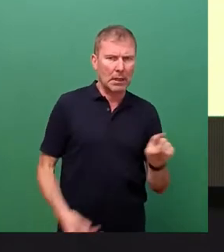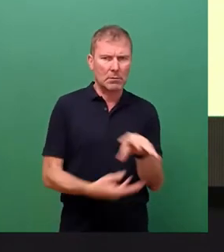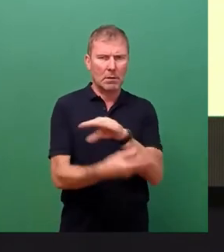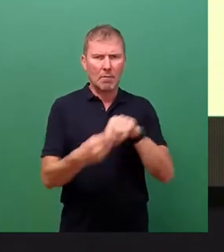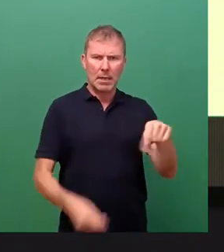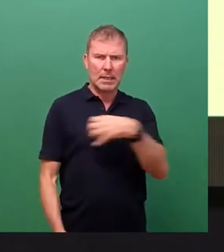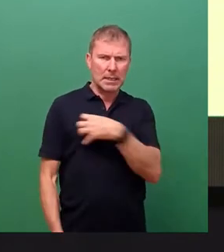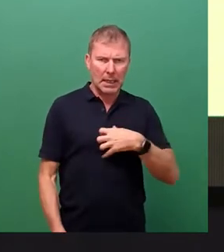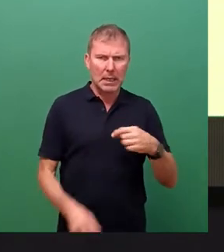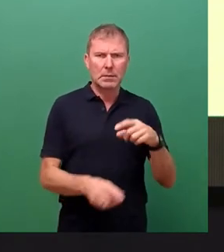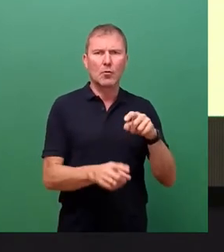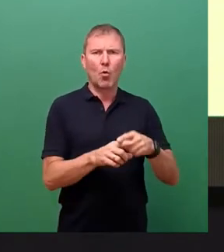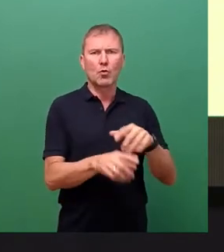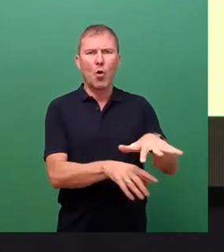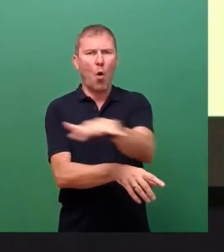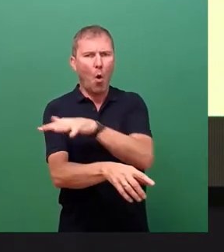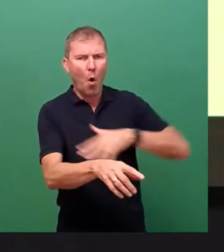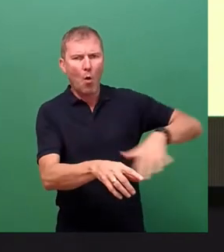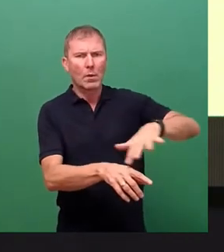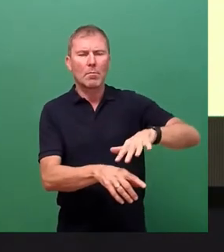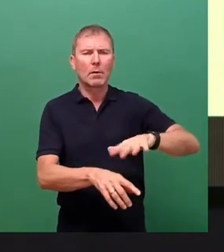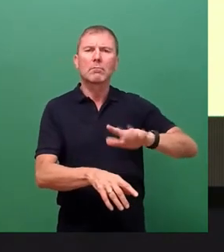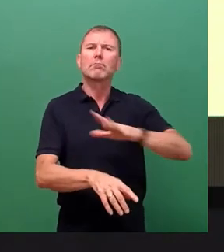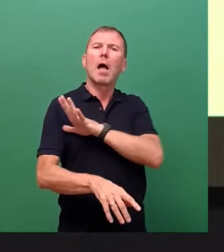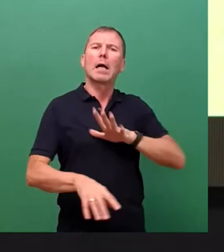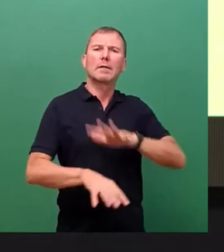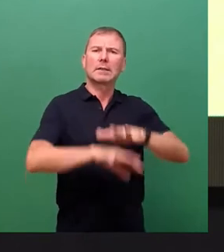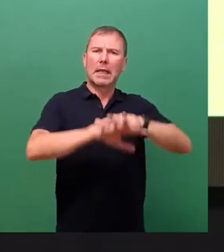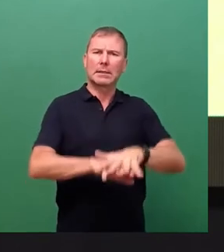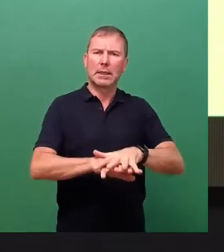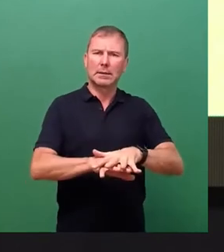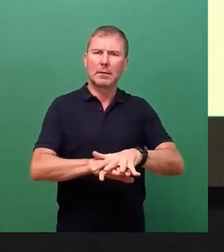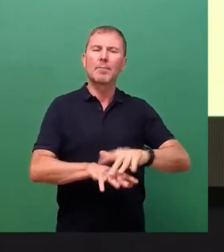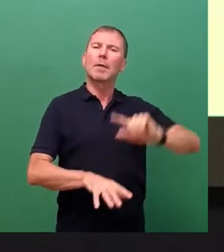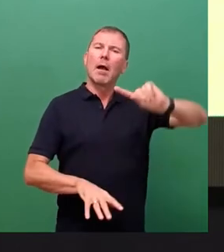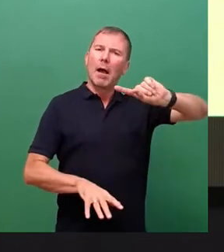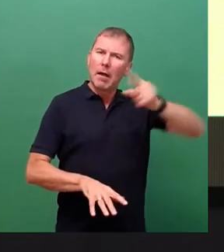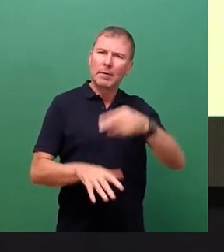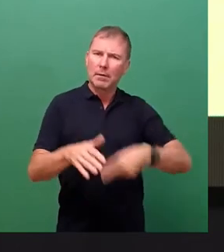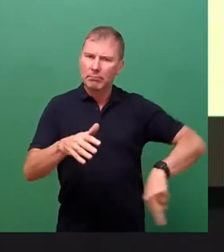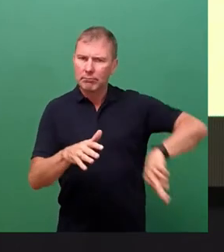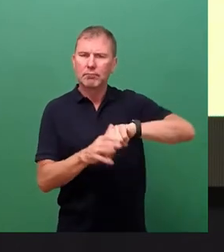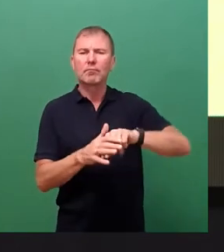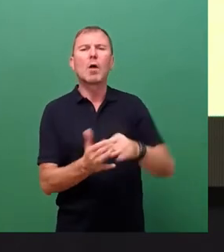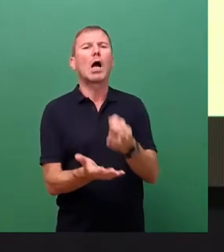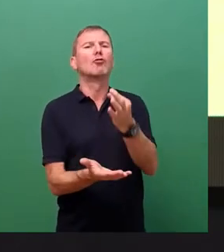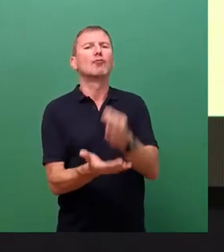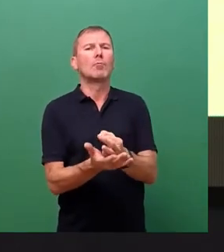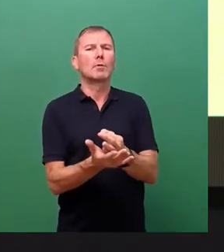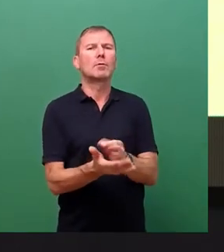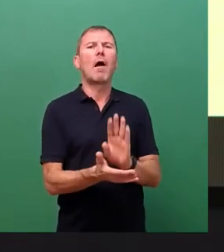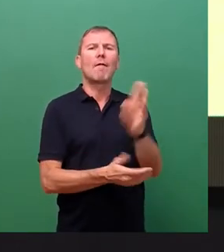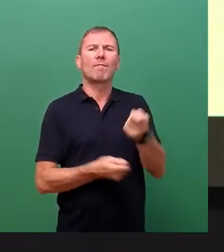und Umgebung im Netz der Sachsennetze. Die Wiederversorgung erfolgte standardmäßig durch ferngesteuerte,